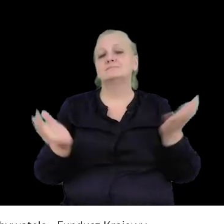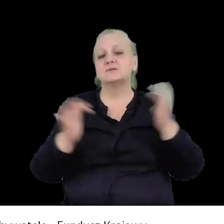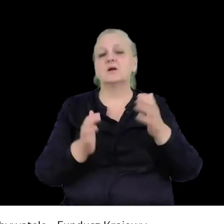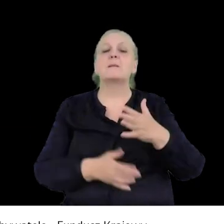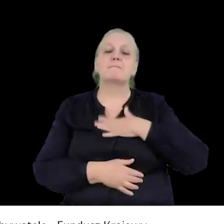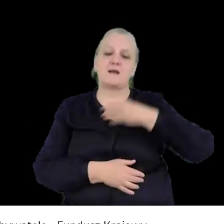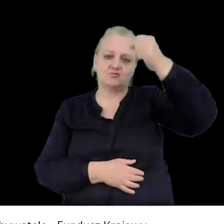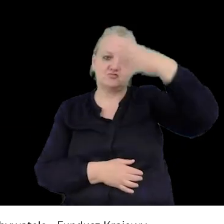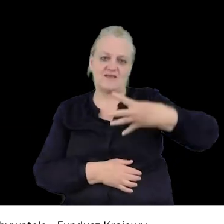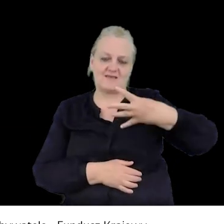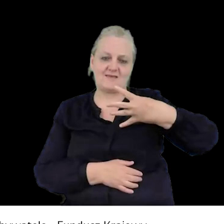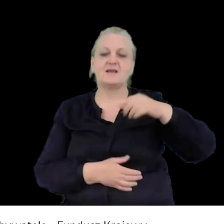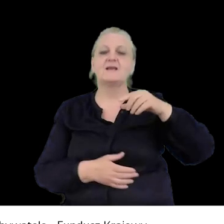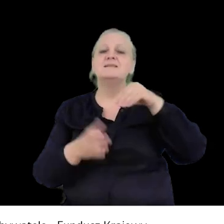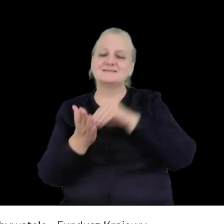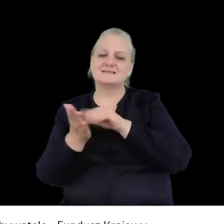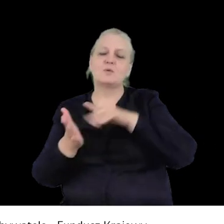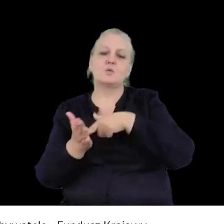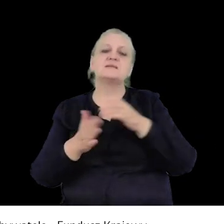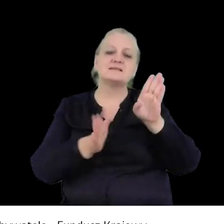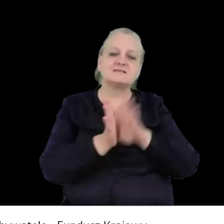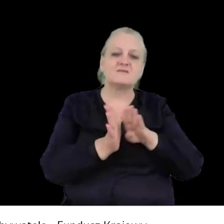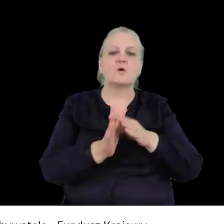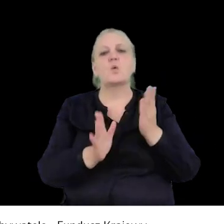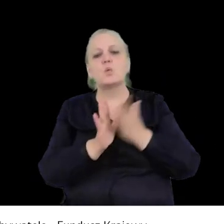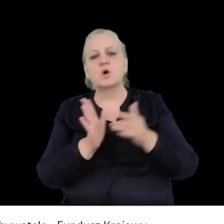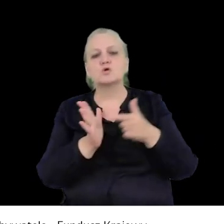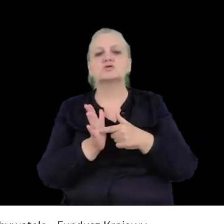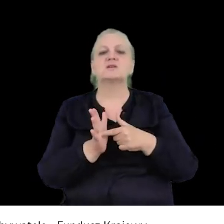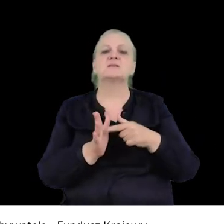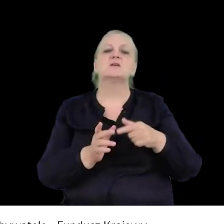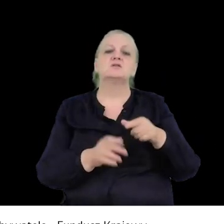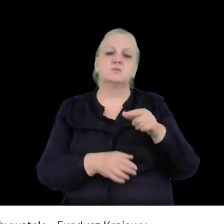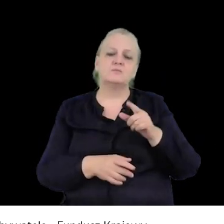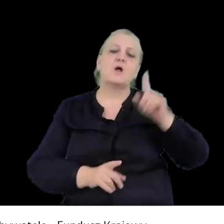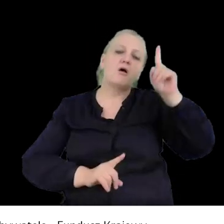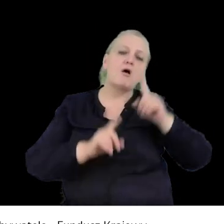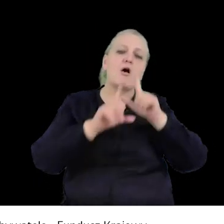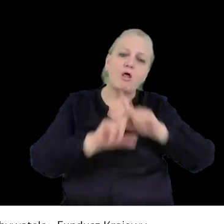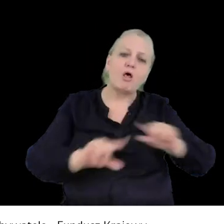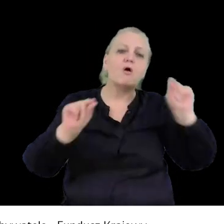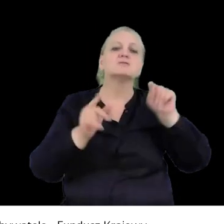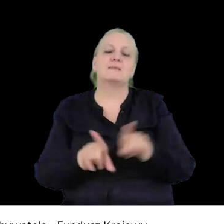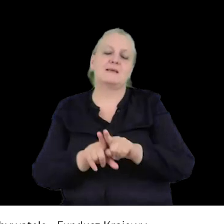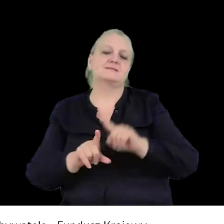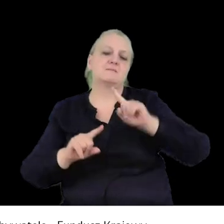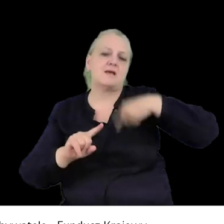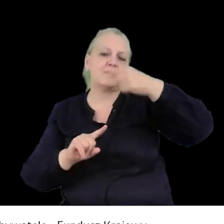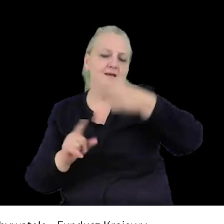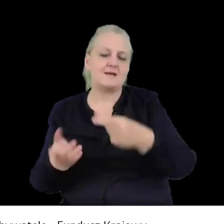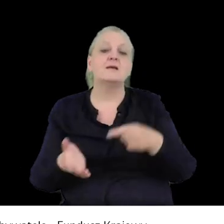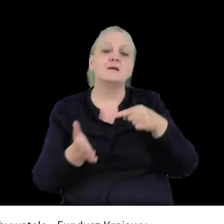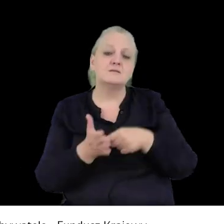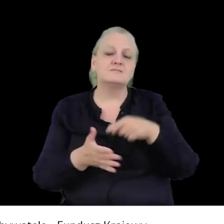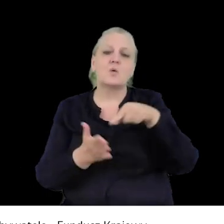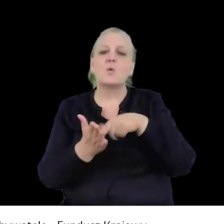cztery rodzaje. Mamy zgromadzenia zwykłe, ugroszczone, spontaniczne i cykliczne. Zwykłe dałam tutaj w nawias, bo w ustawie one są